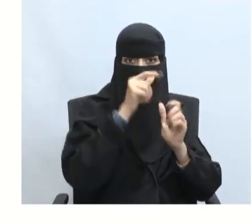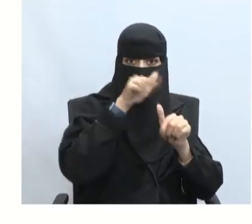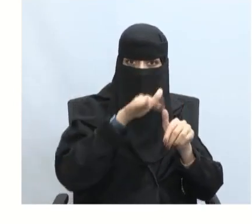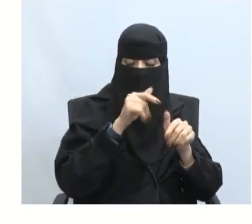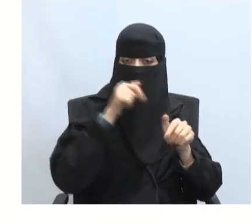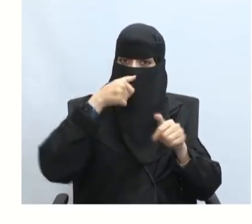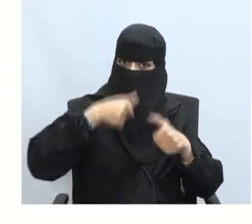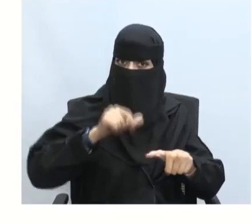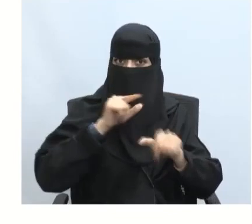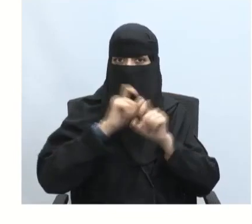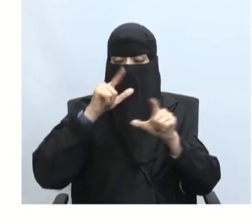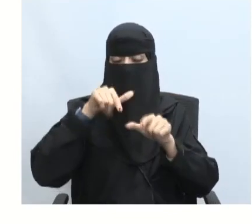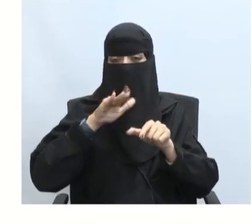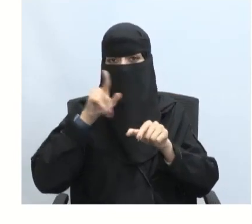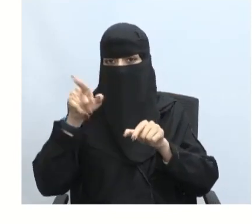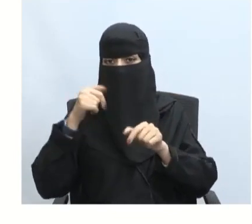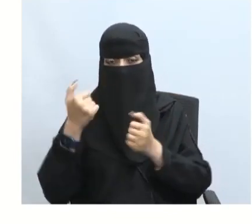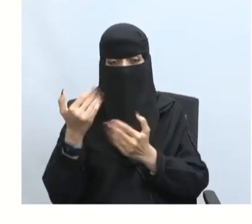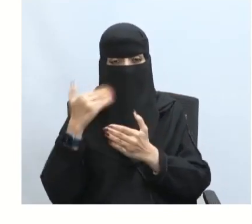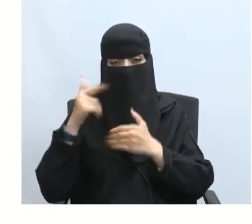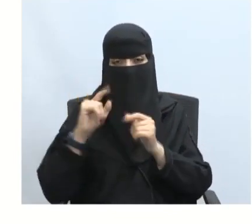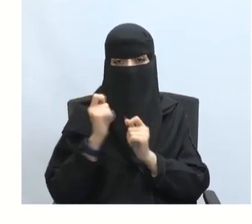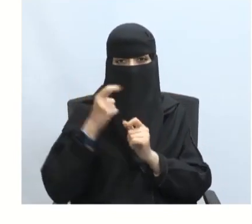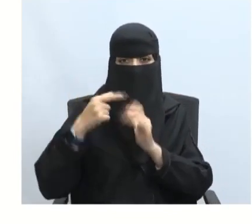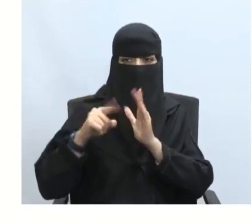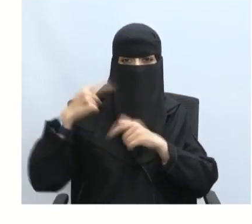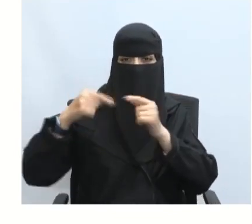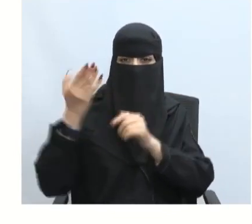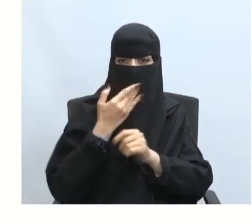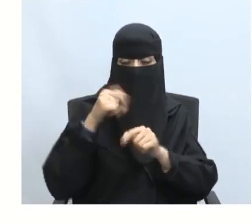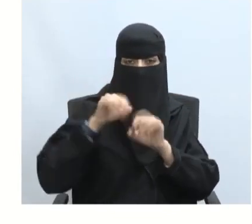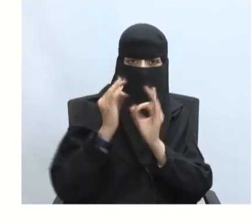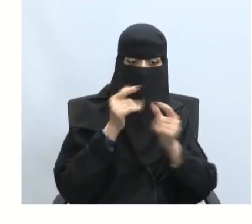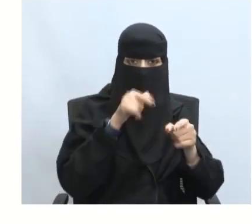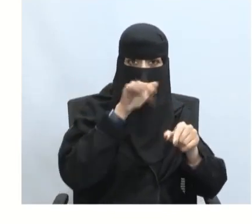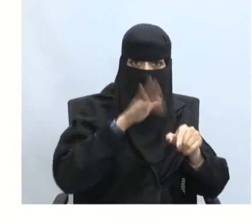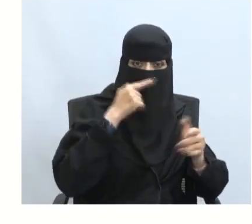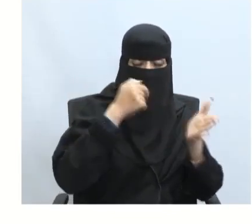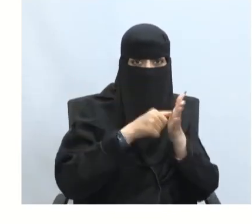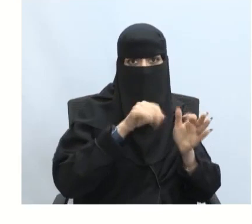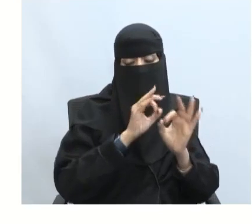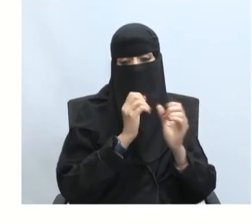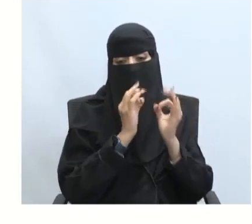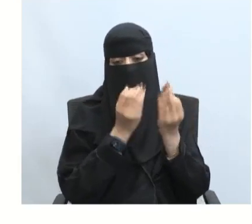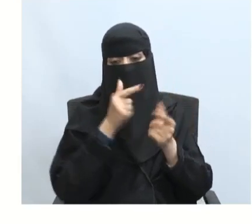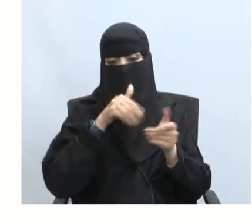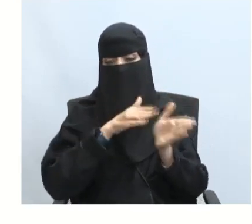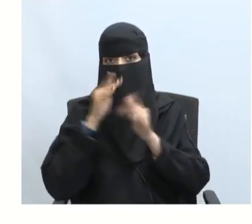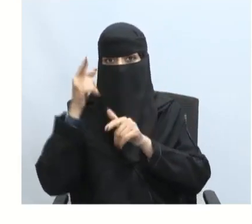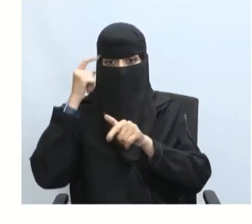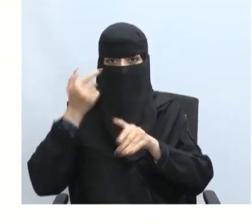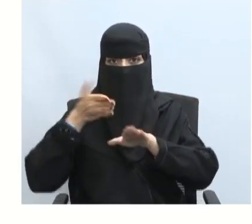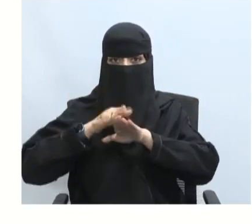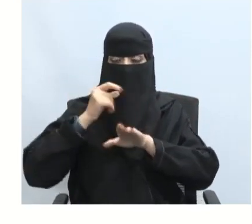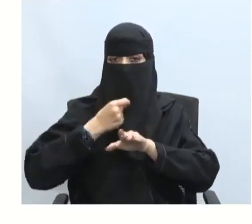بصمة واضحة وأيضا تغيير في هذا المجتمع ننتقل الآن تعرفنا أيضا